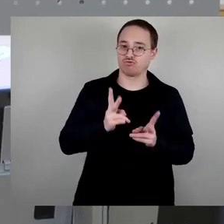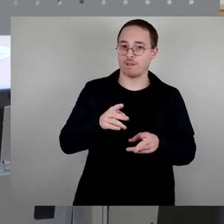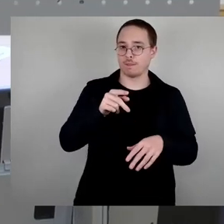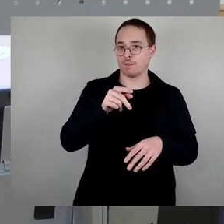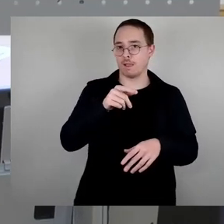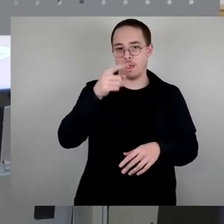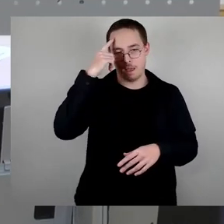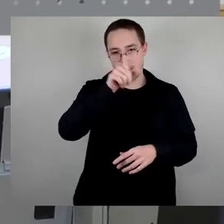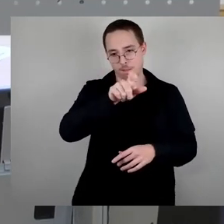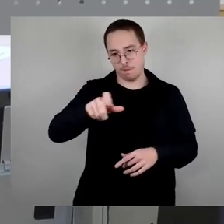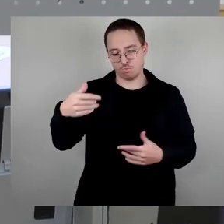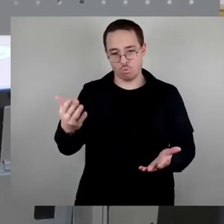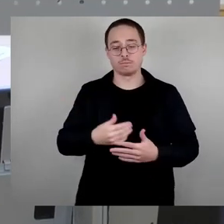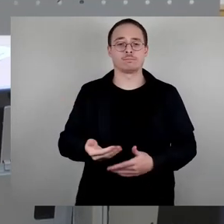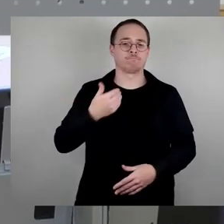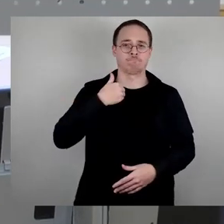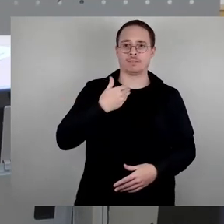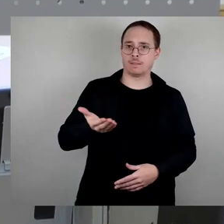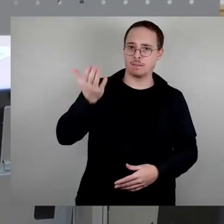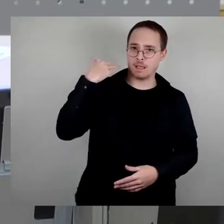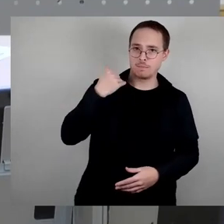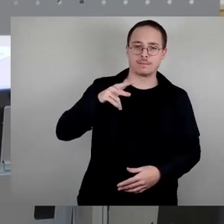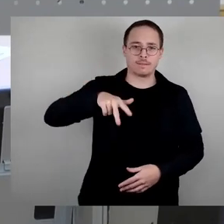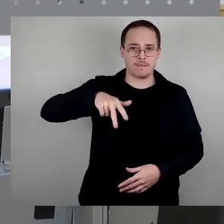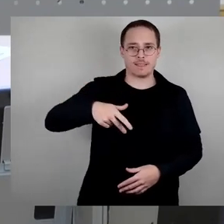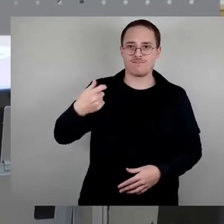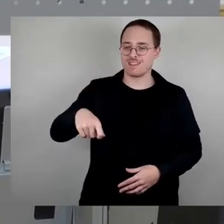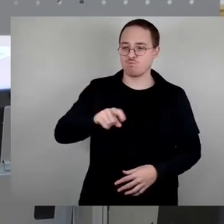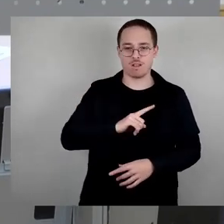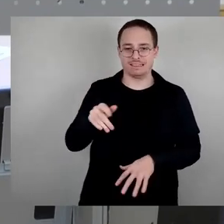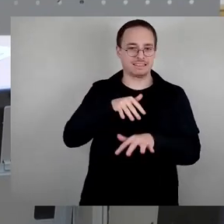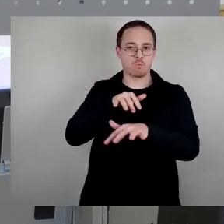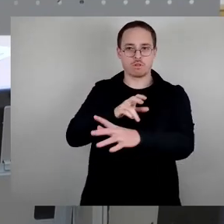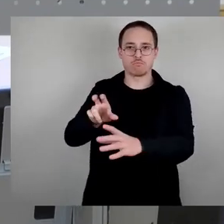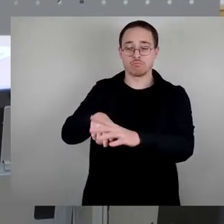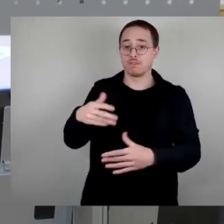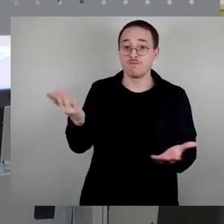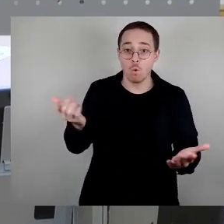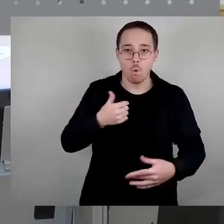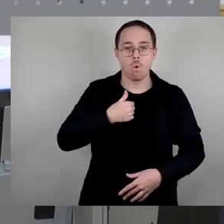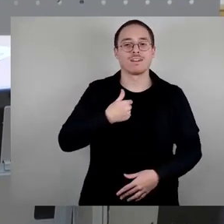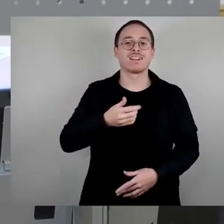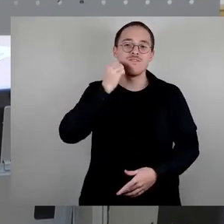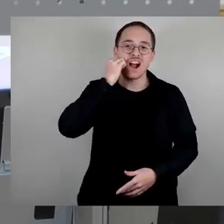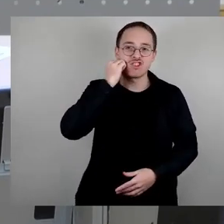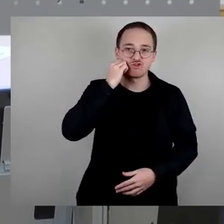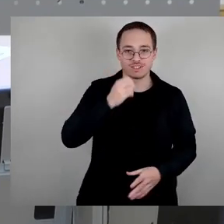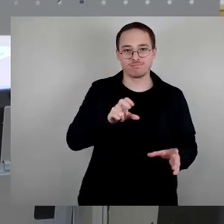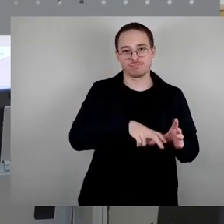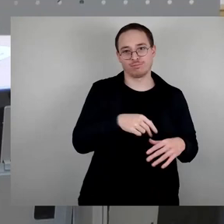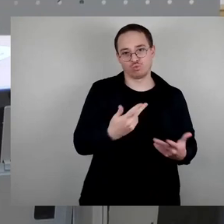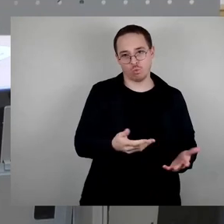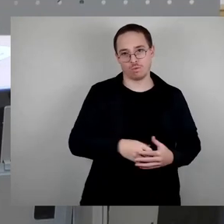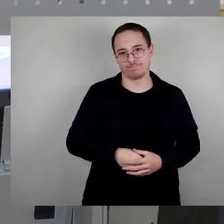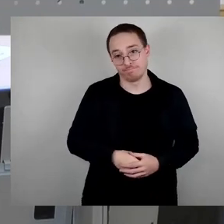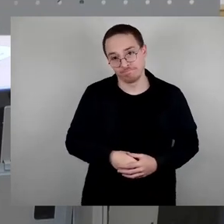Demonstration gewesen, ich bin ganz friedlich beim Fasching gewesen und da habe ich nicht gesündigt. Bibelisch betrachtet ist